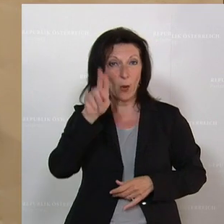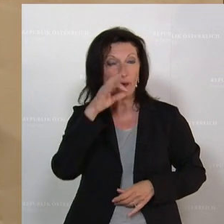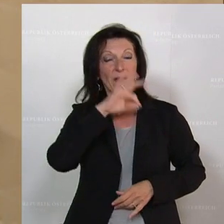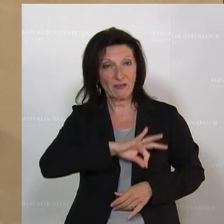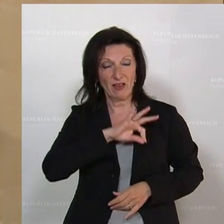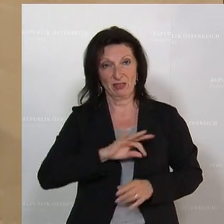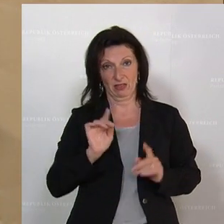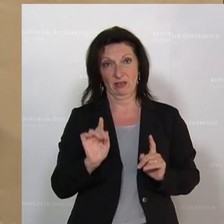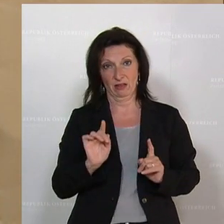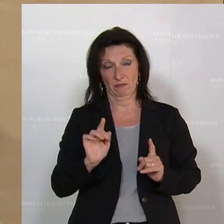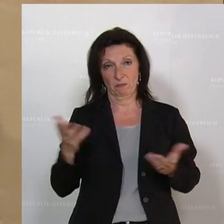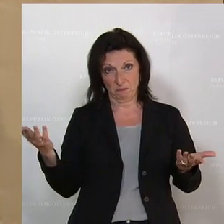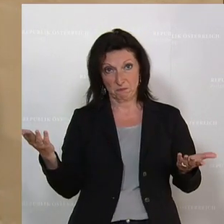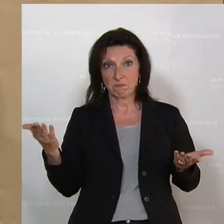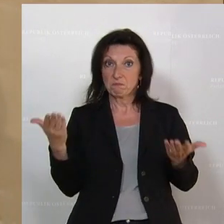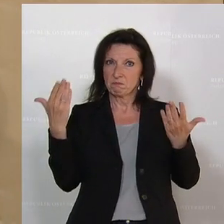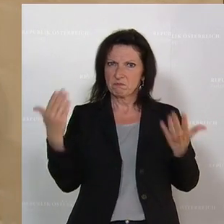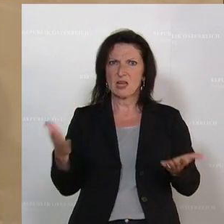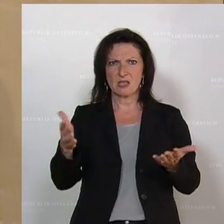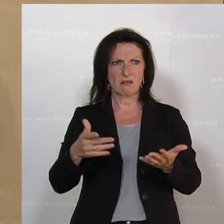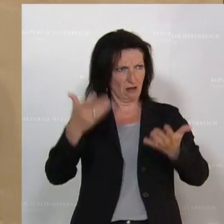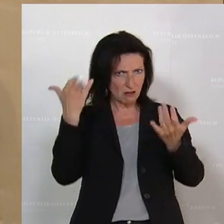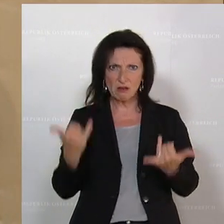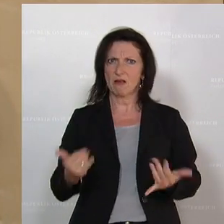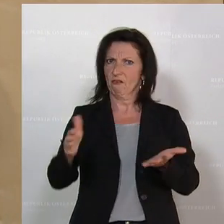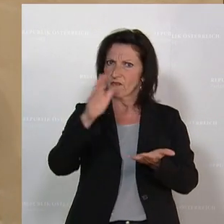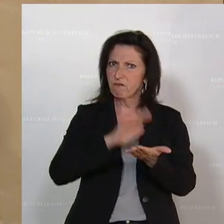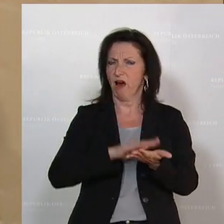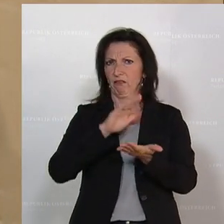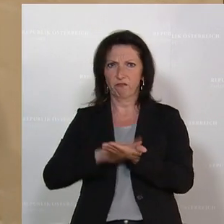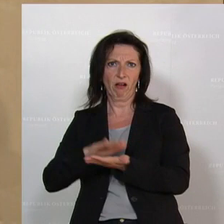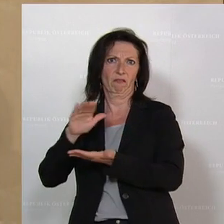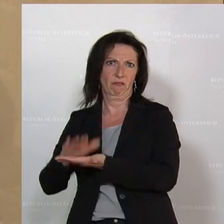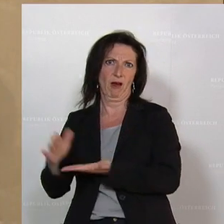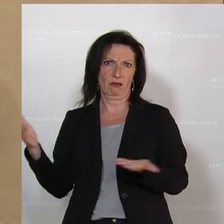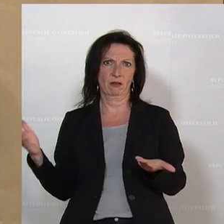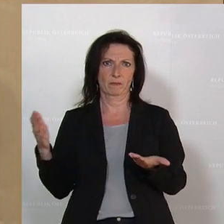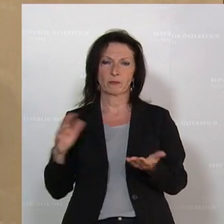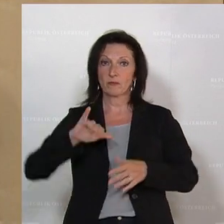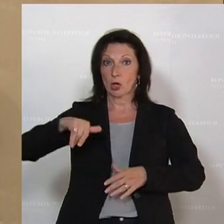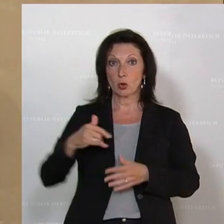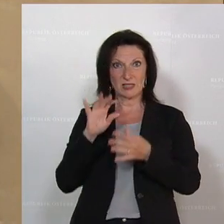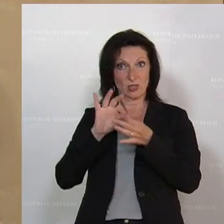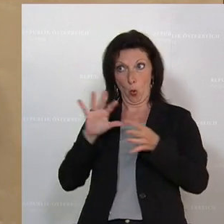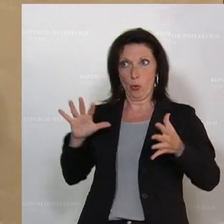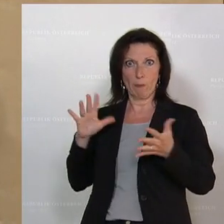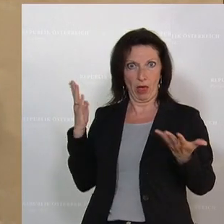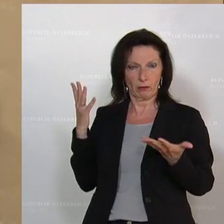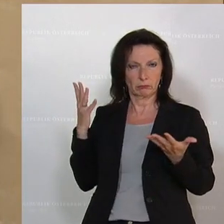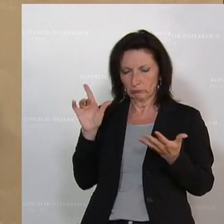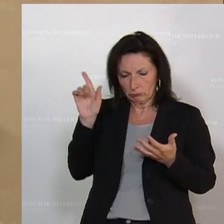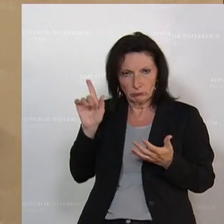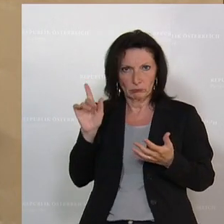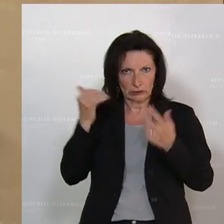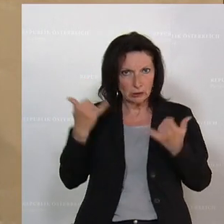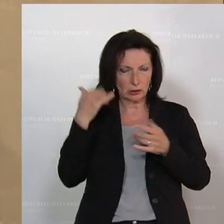ist das, was Fakten auf den Tisch gelegt worden sind. Die unabhängige Justiz ermittelt, es gibt hier